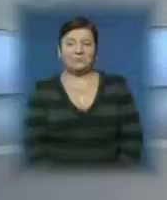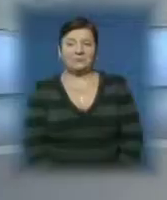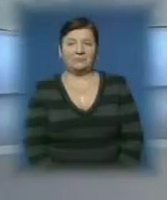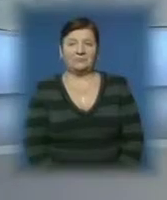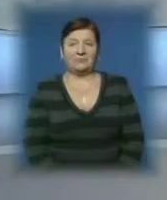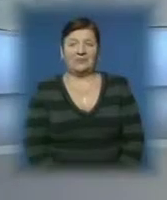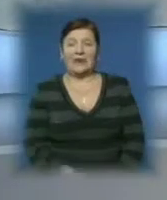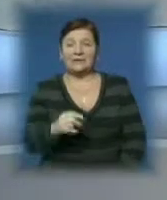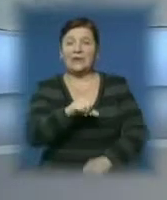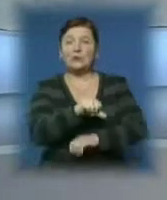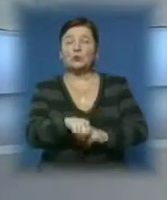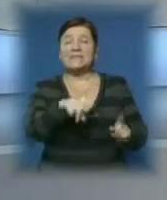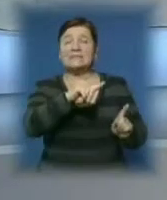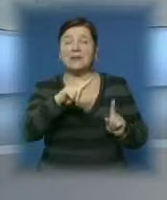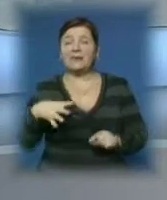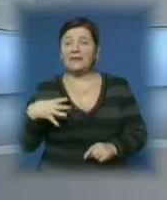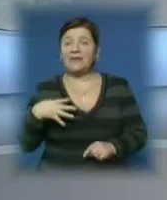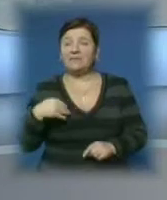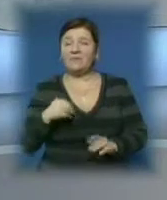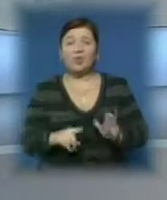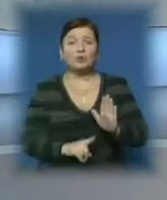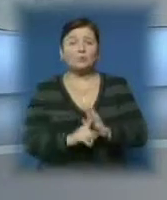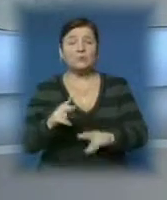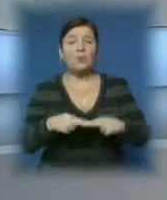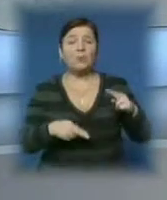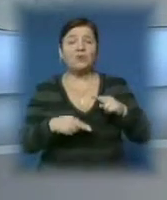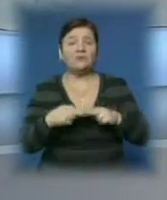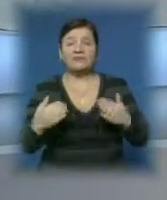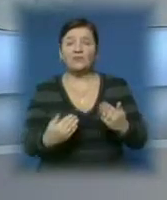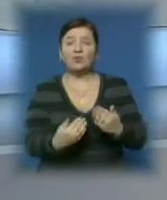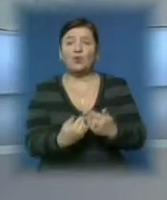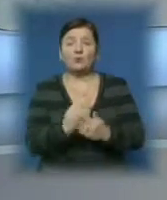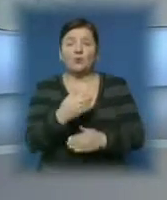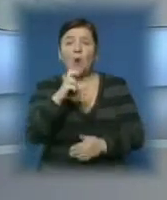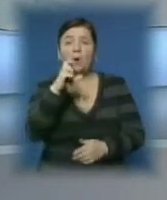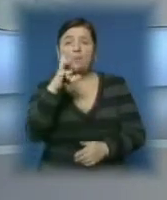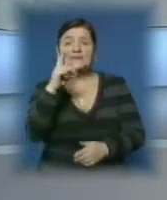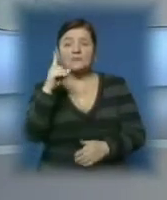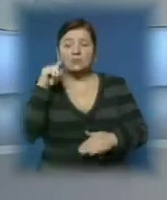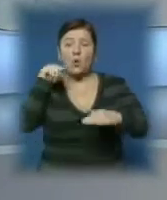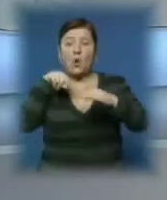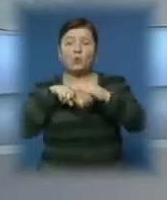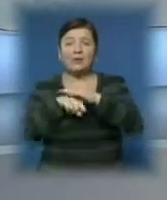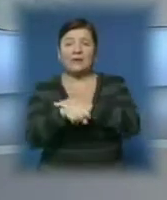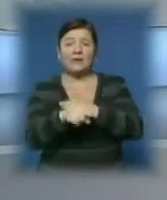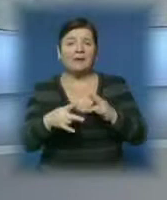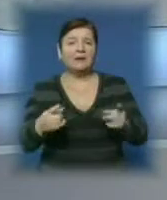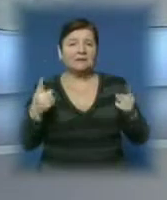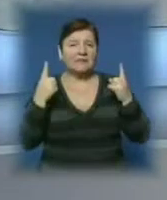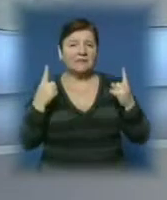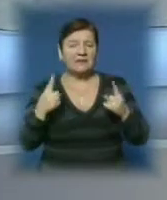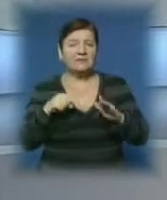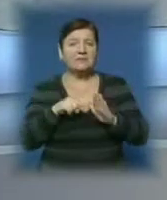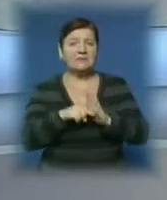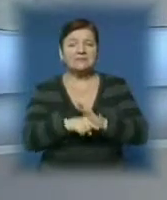На кордонні Закарпатті зі Львівщиною розпочали будівництво нового безкітського тунелю. Для України він має стратегічне значення,